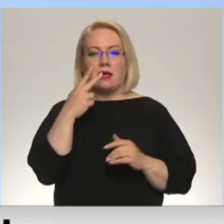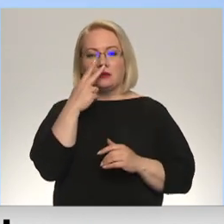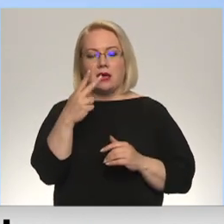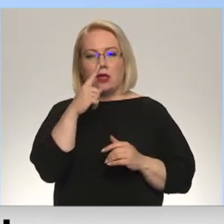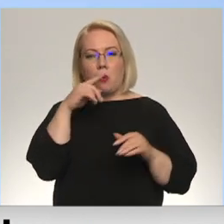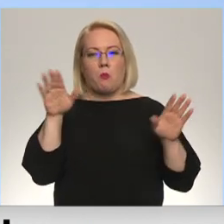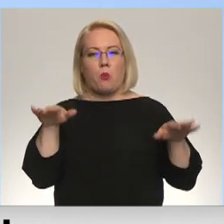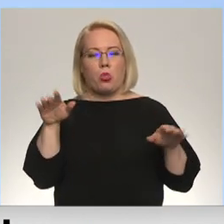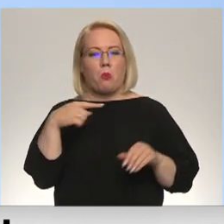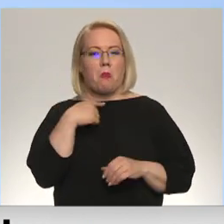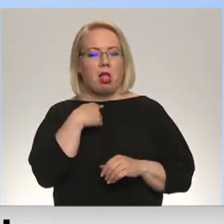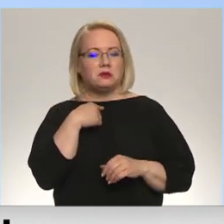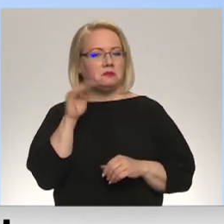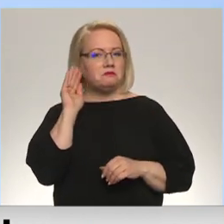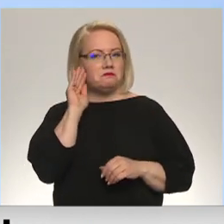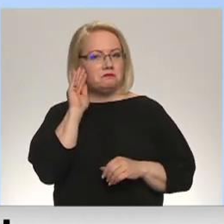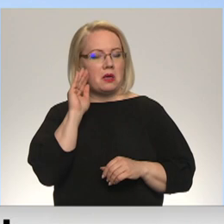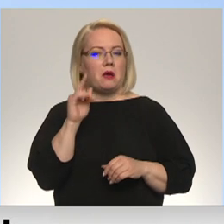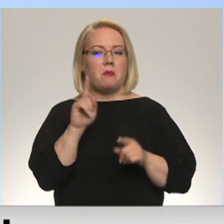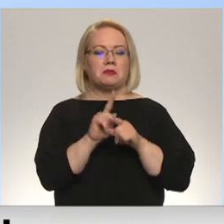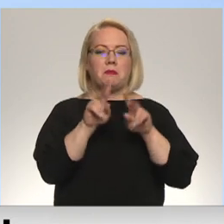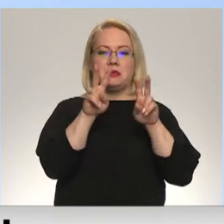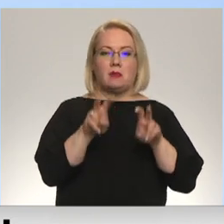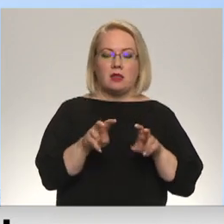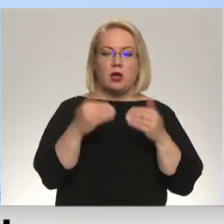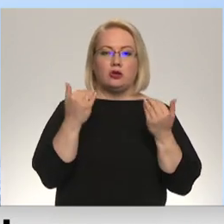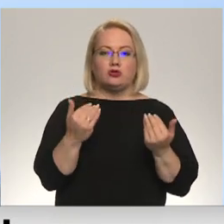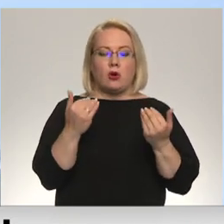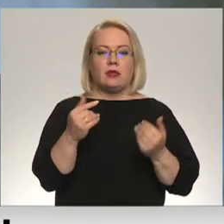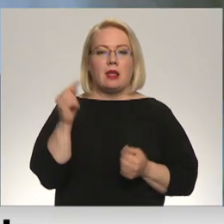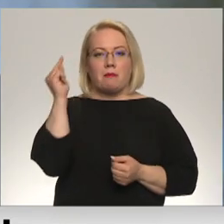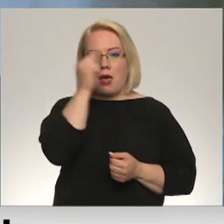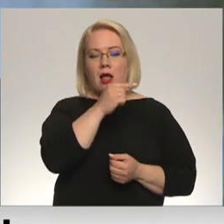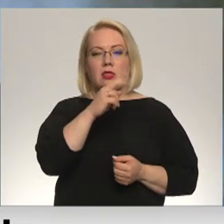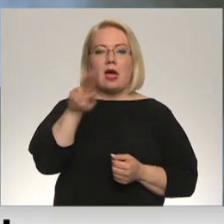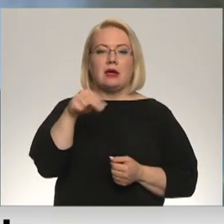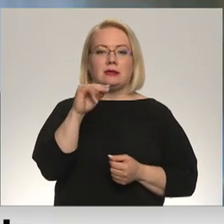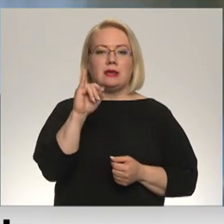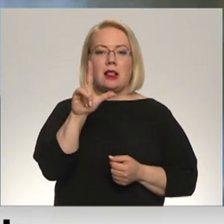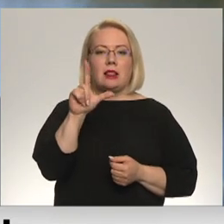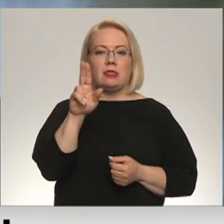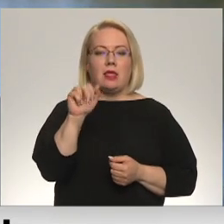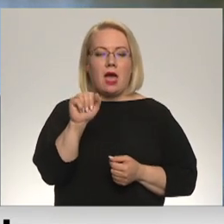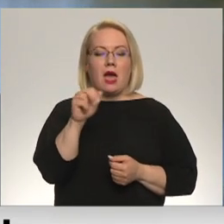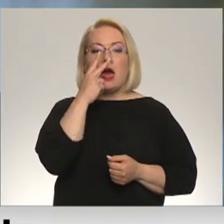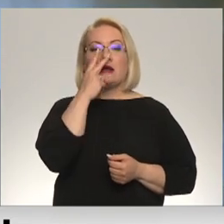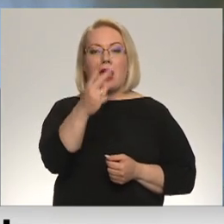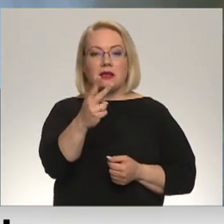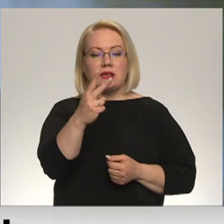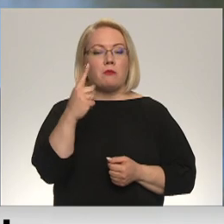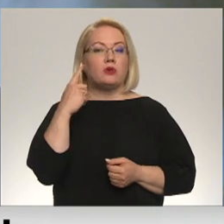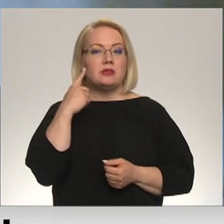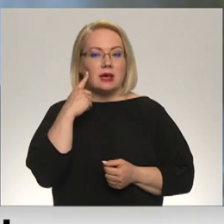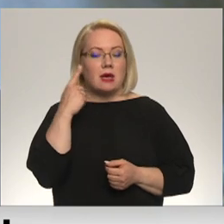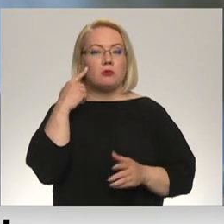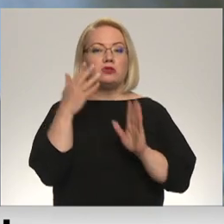paklausāmies, mēs tur tā izpētam. Šorīt atkal to melno dzilnu mēs vienkārši redzam un mēs dzirdam un mēs saprotam, ka